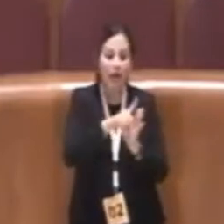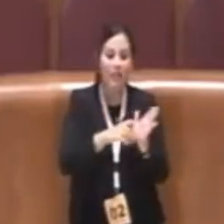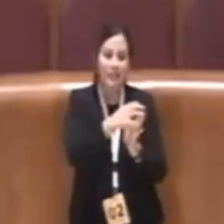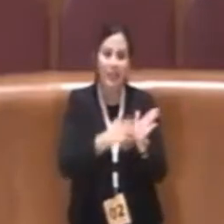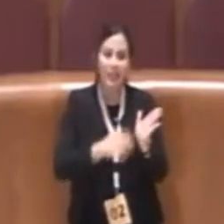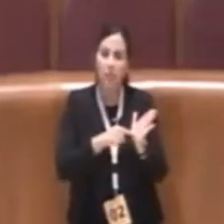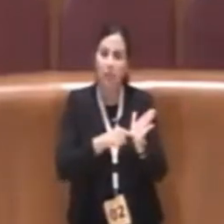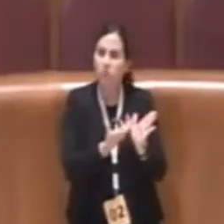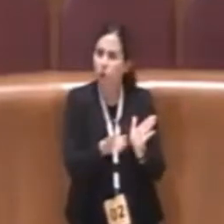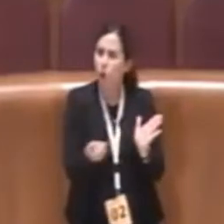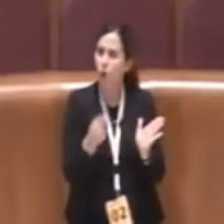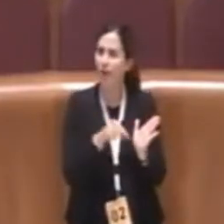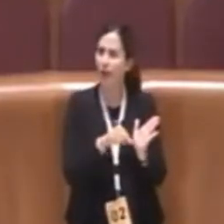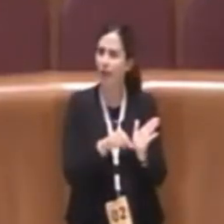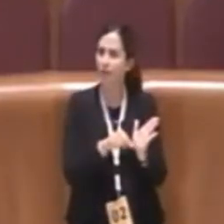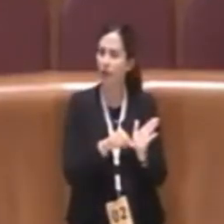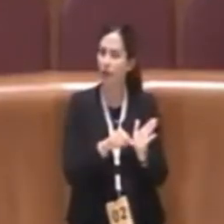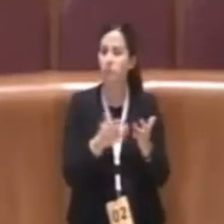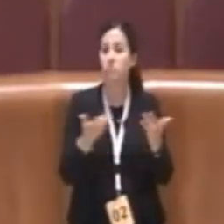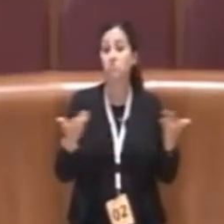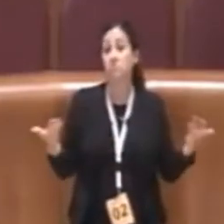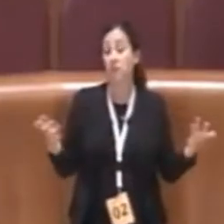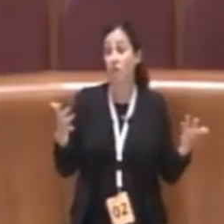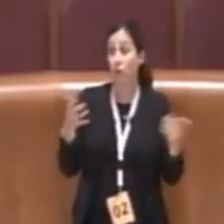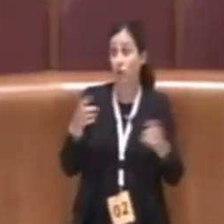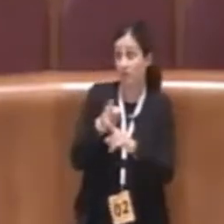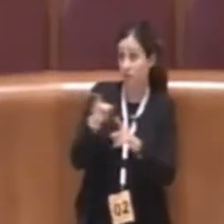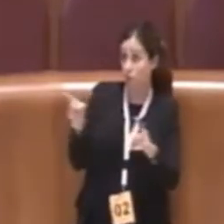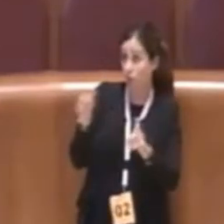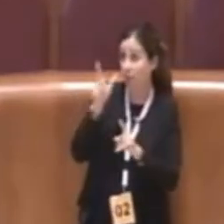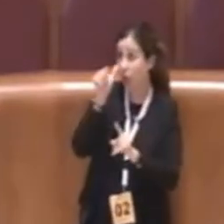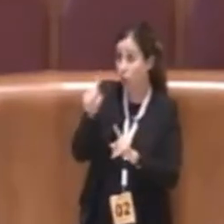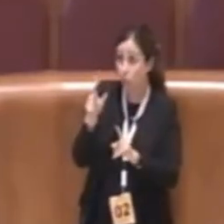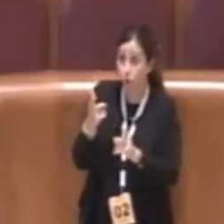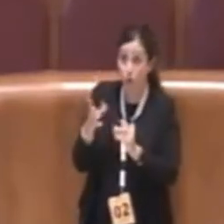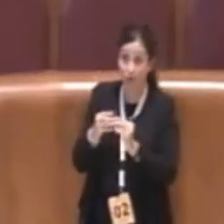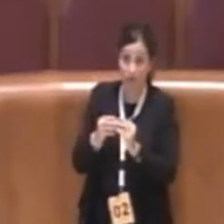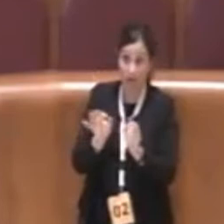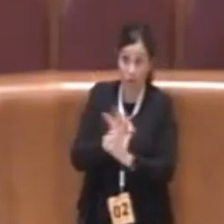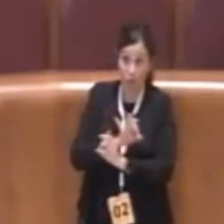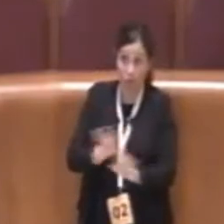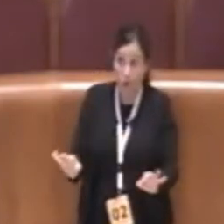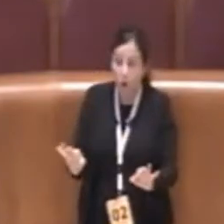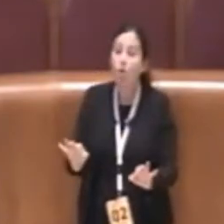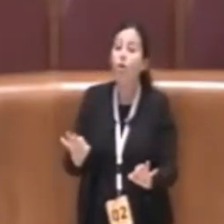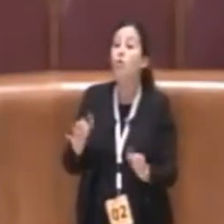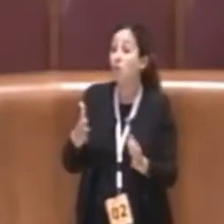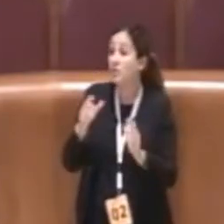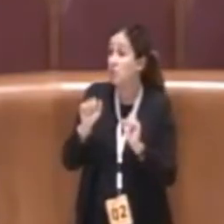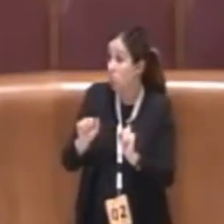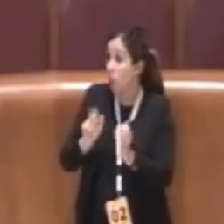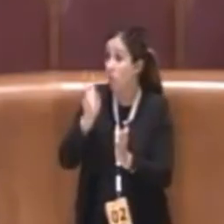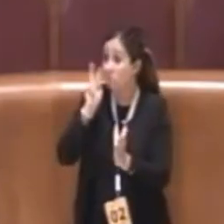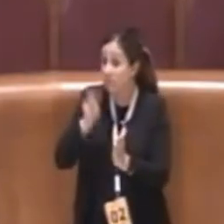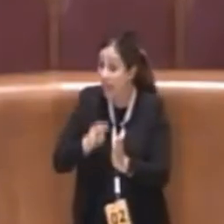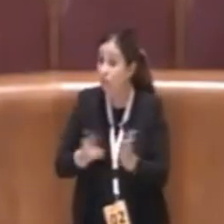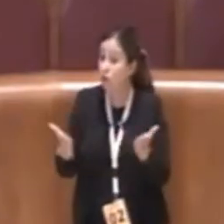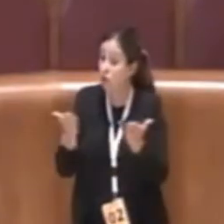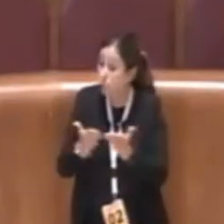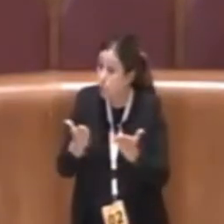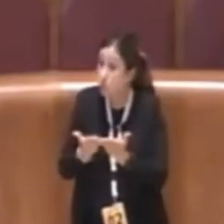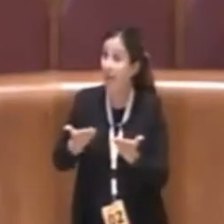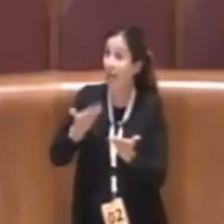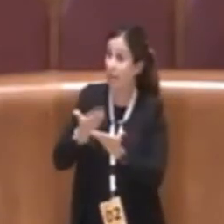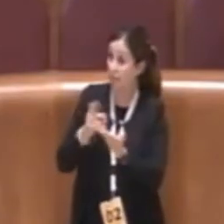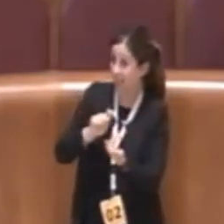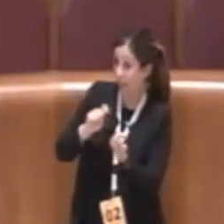se adesso, magari visto che non l'avete fatto a luglio vi studiate gli emendamenti che abbiamo presentato vedrete come va molto